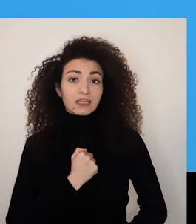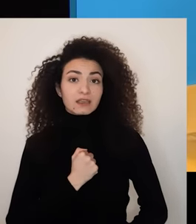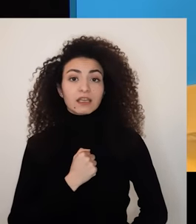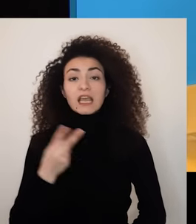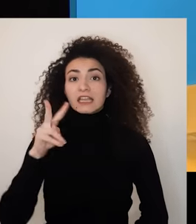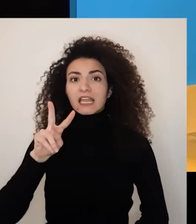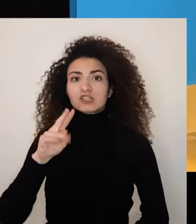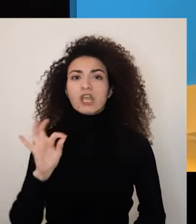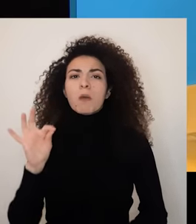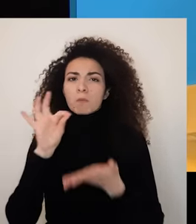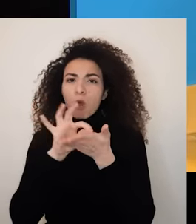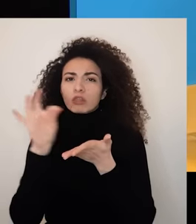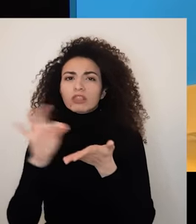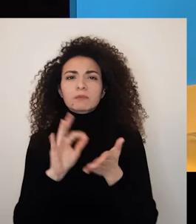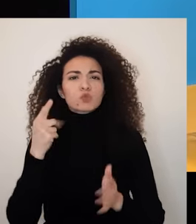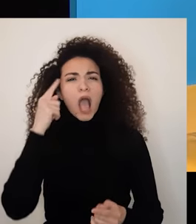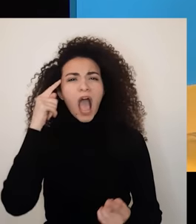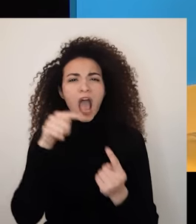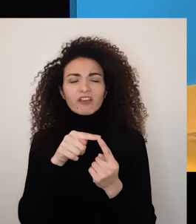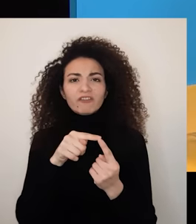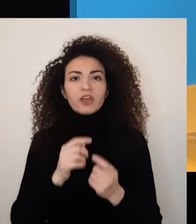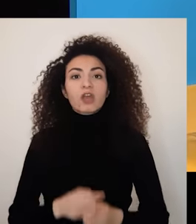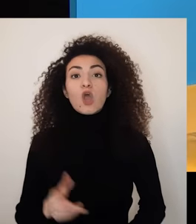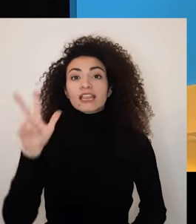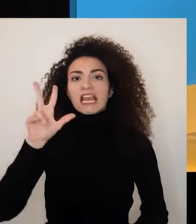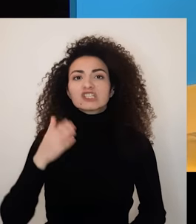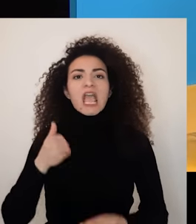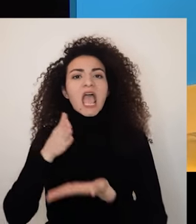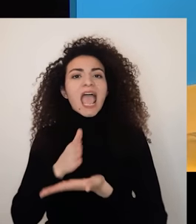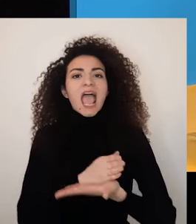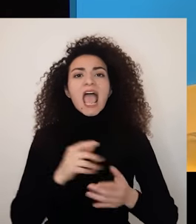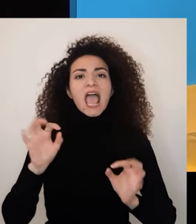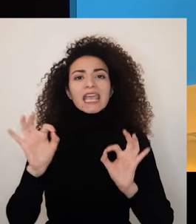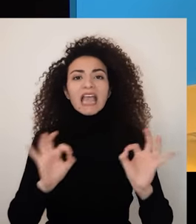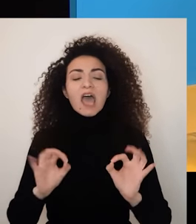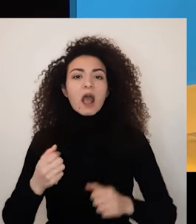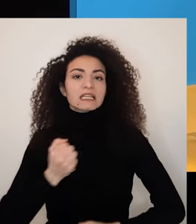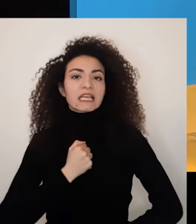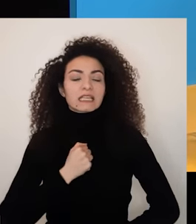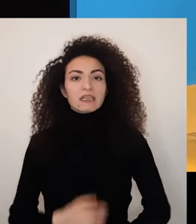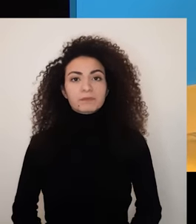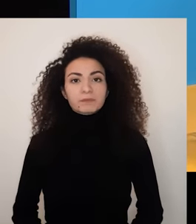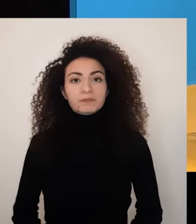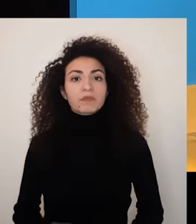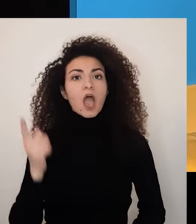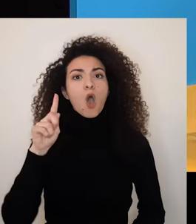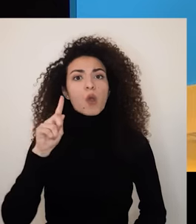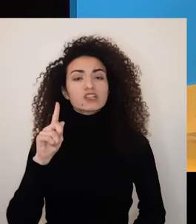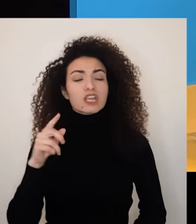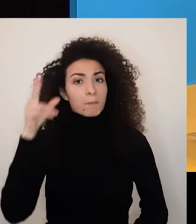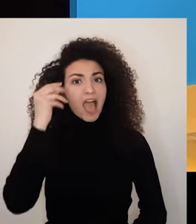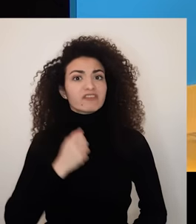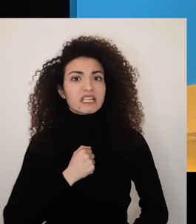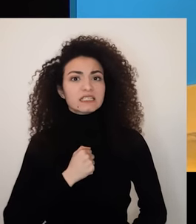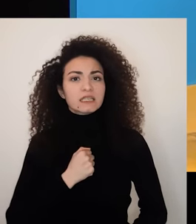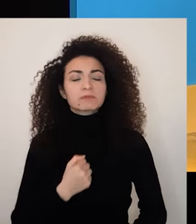المعرفة الذاتية وضع الأهداف والإدارة الذاتية إذن الخطوة الأولى بالقيادة الذاتية هي